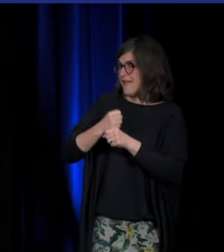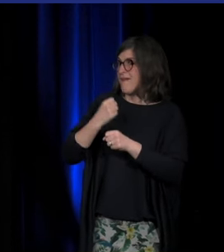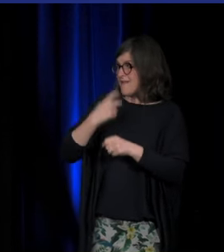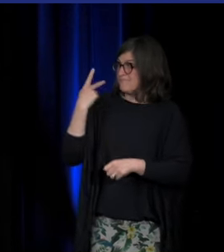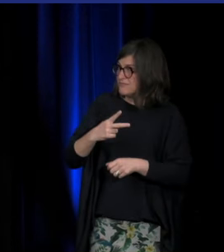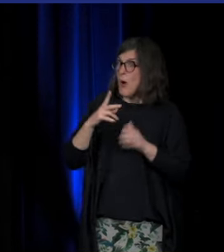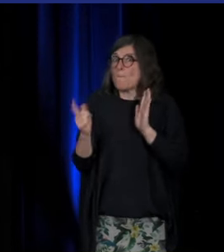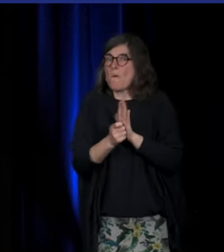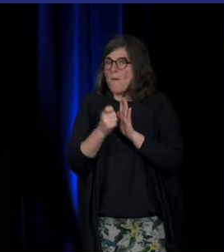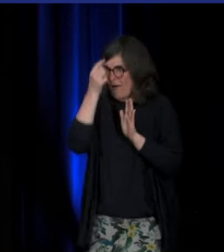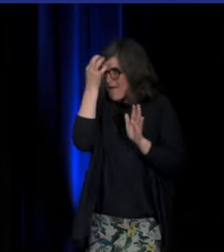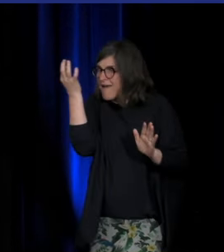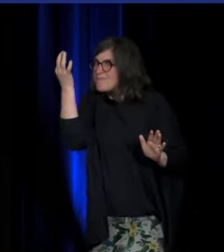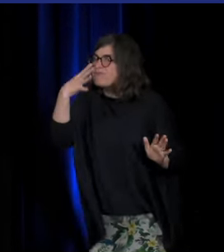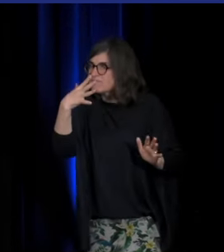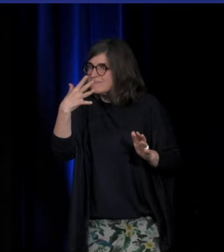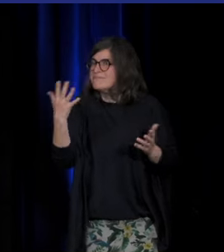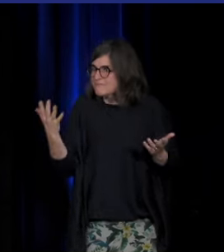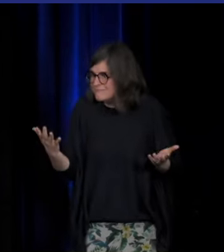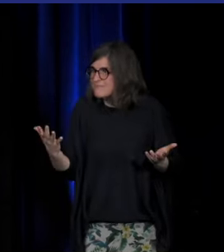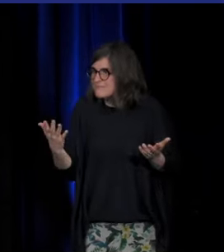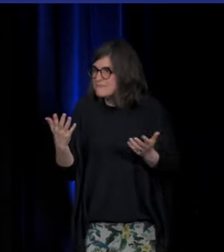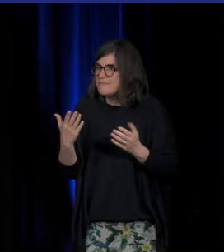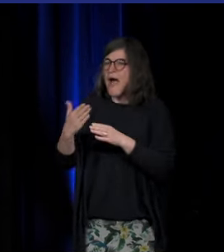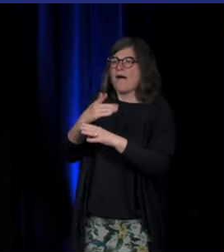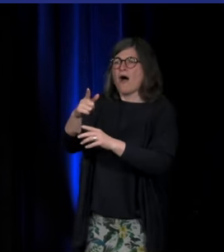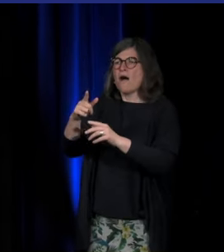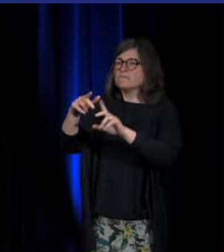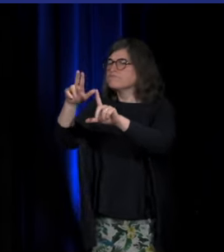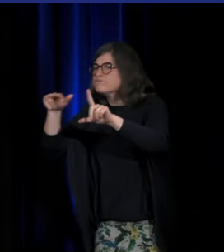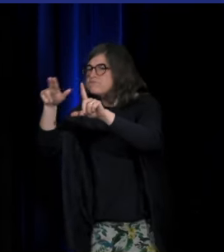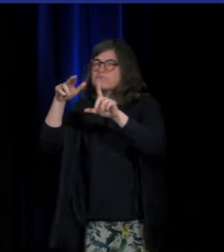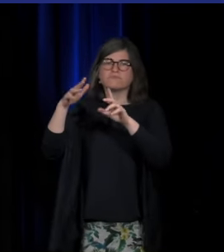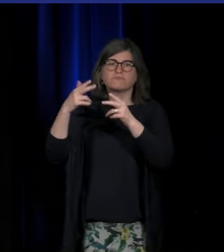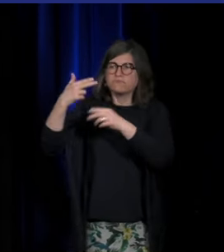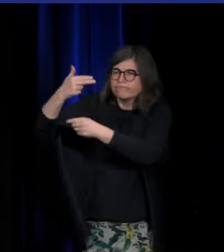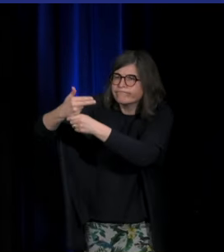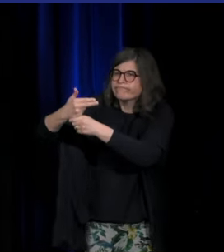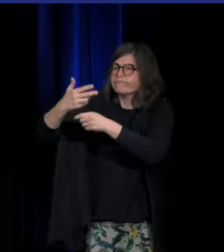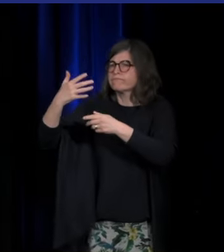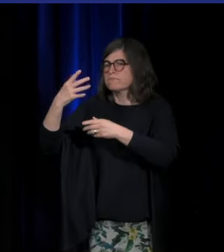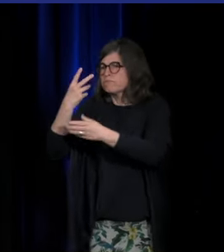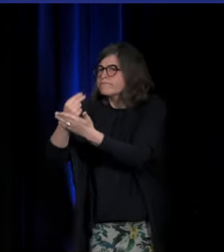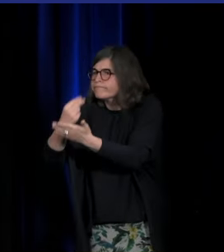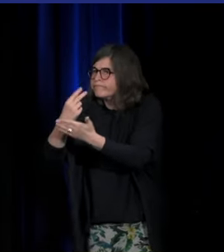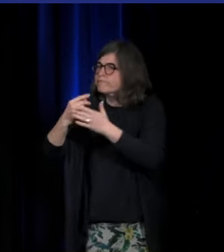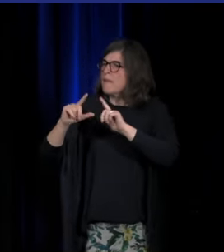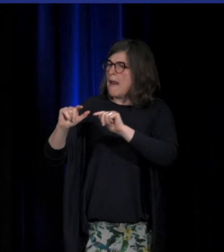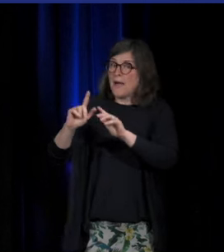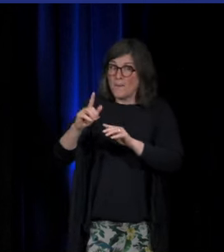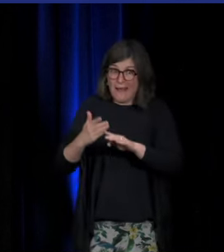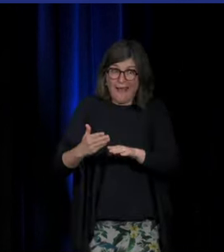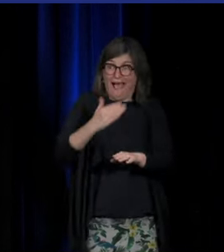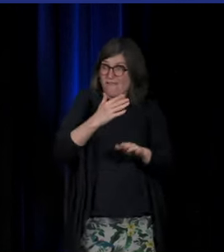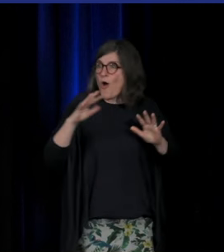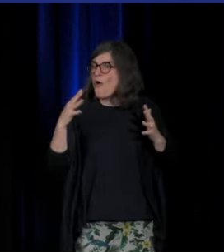leur moment de création avant même que les supports aujourd'hui des enregistrements par vidéo etc. n'existent